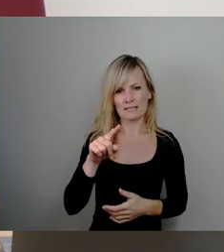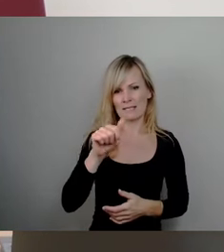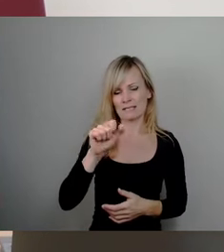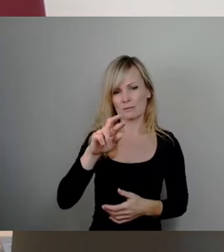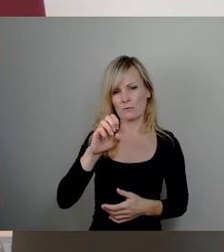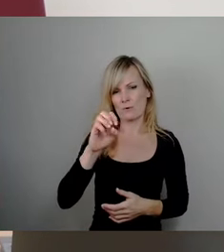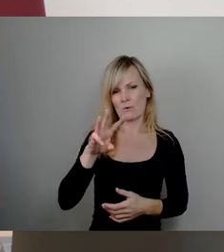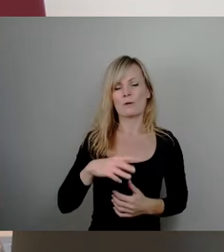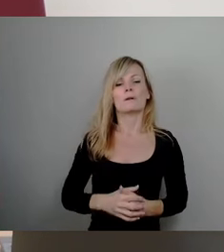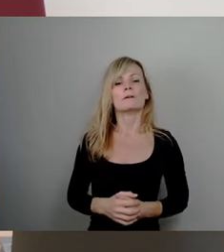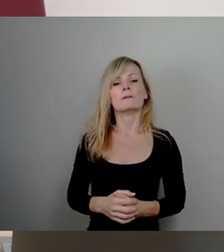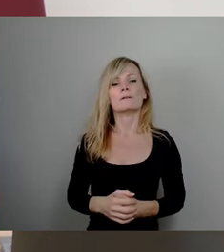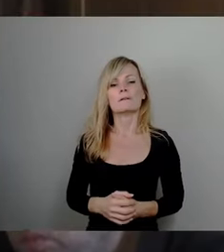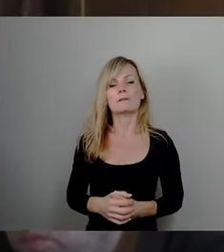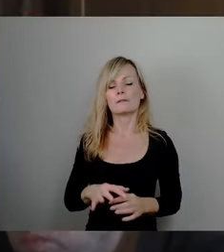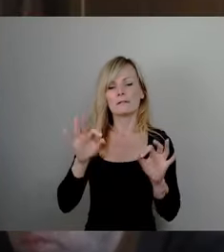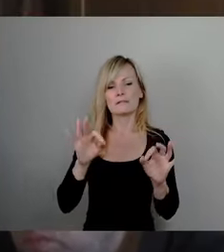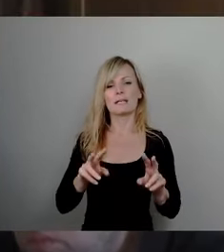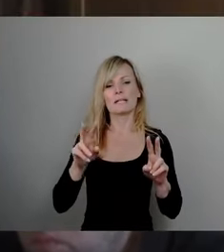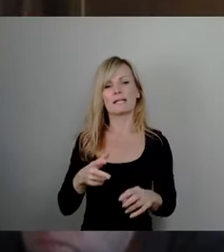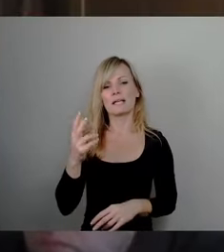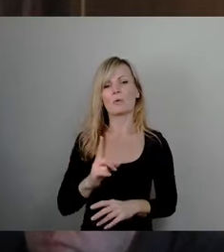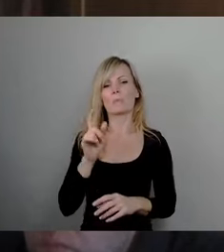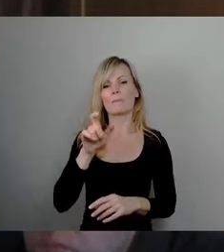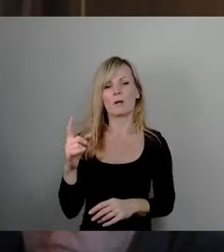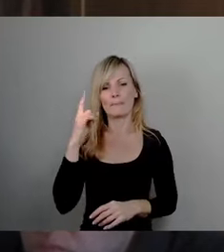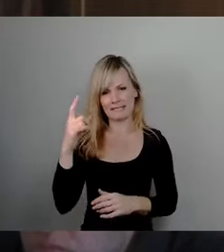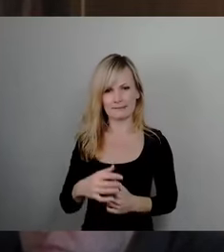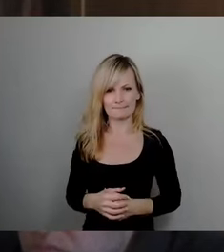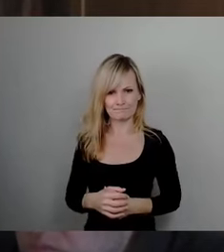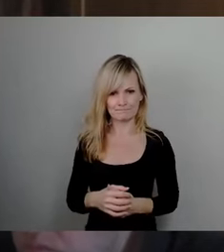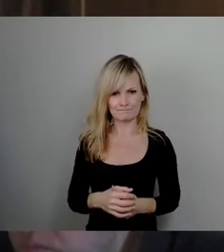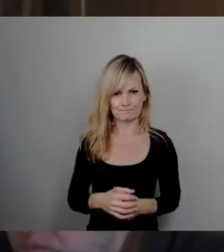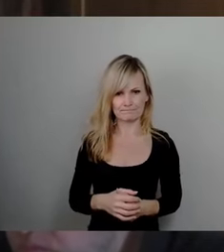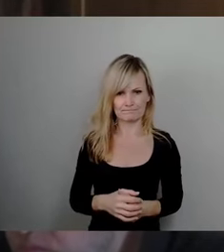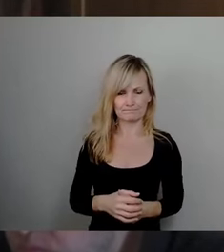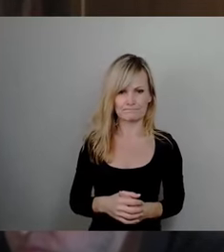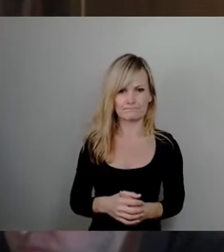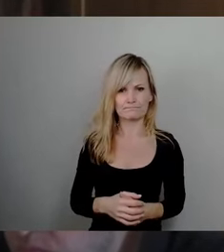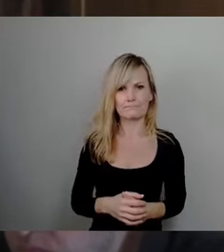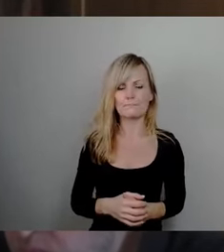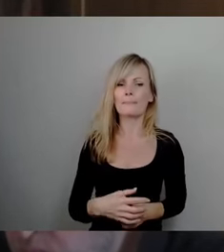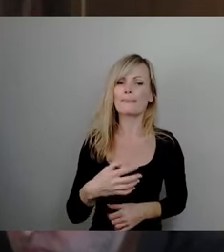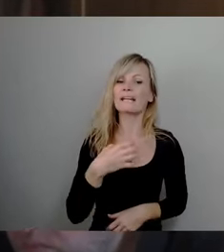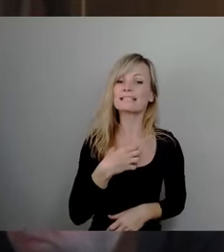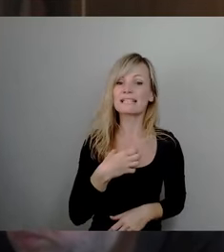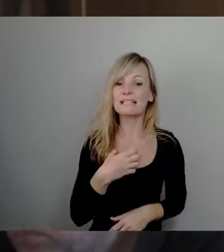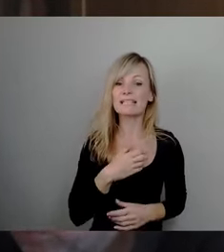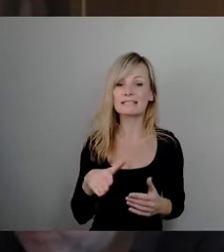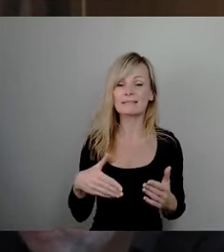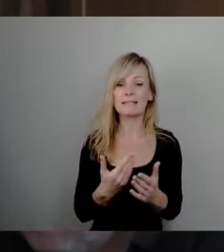Sehr geehrter Herr Oberbürgermeister, in Dresden gibt es eine Grünflächensatzung und eine